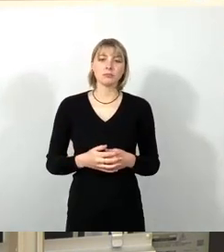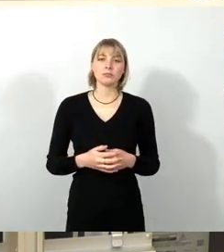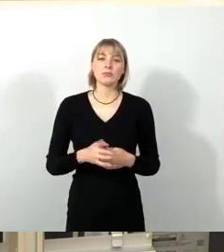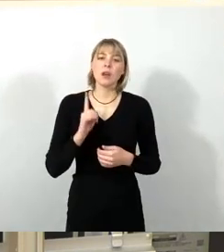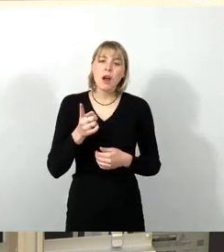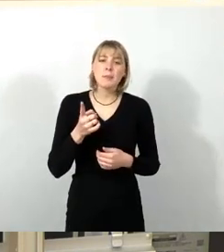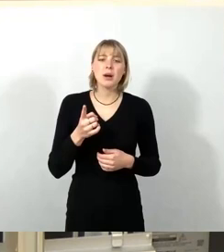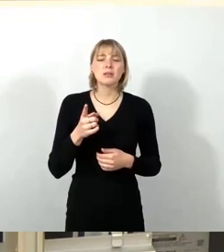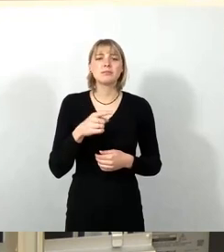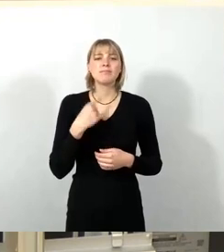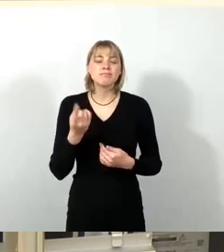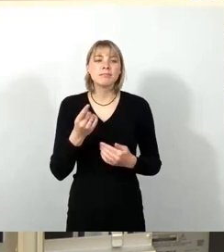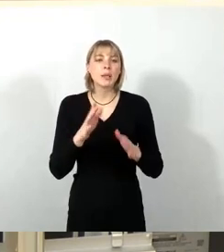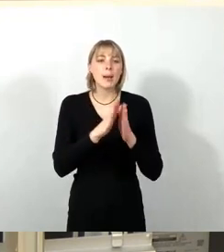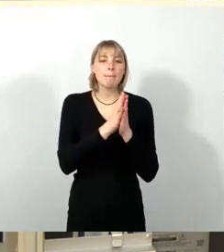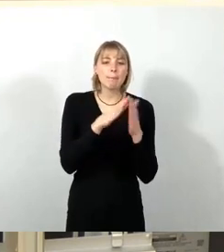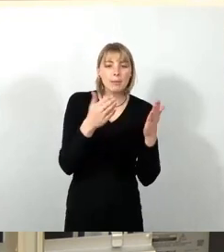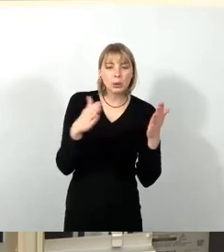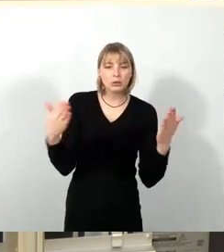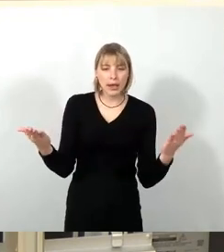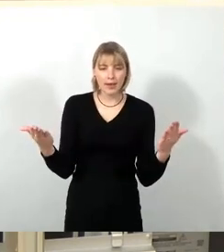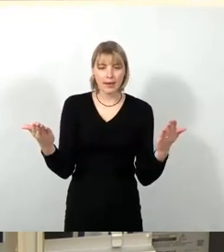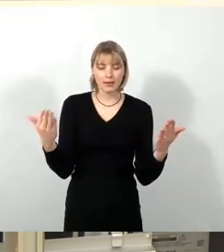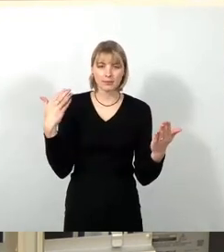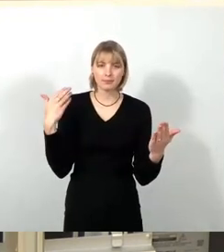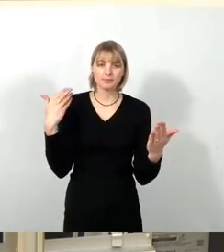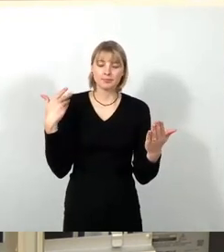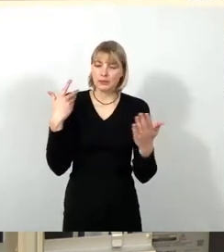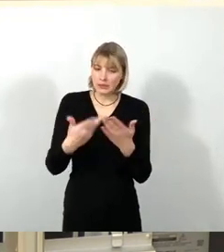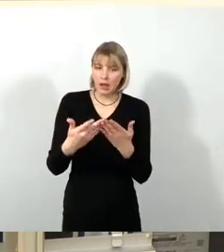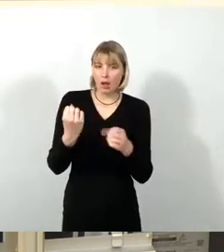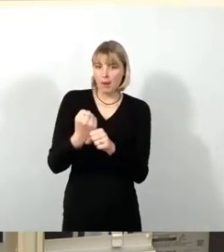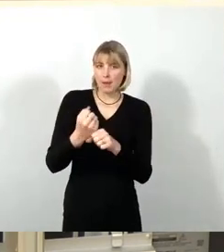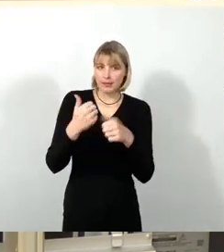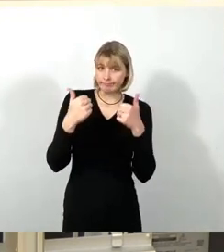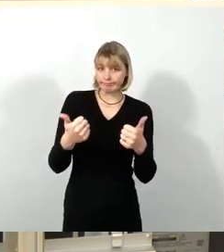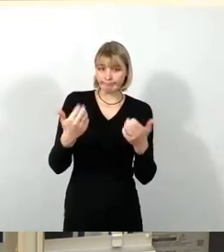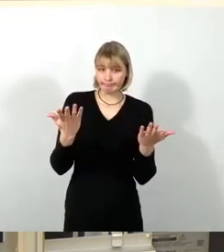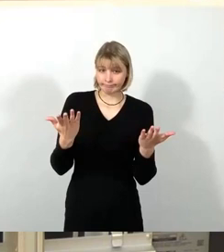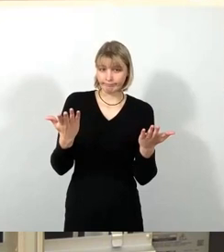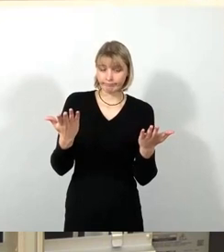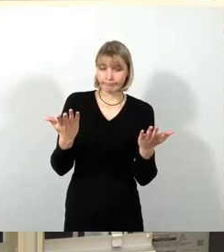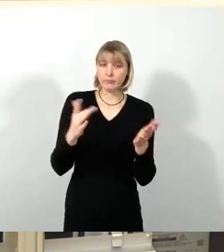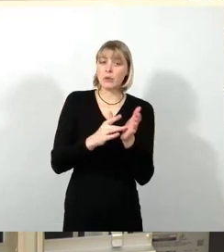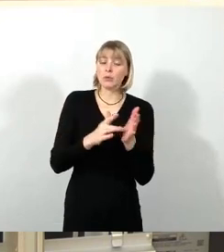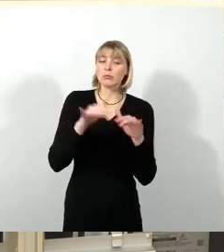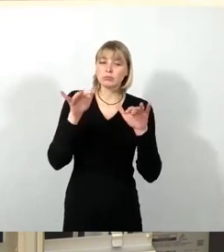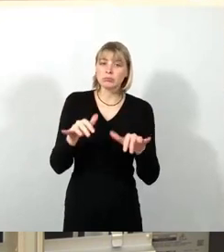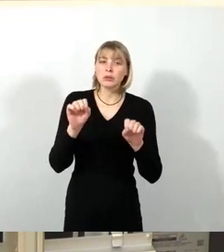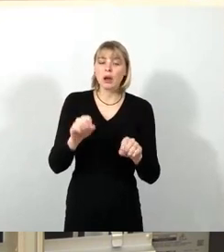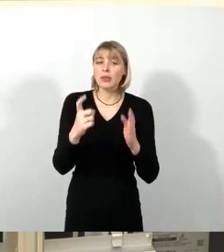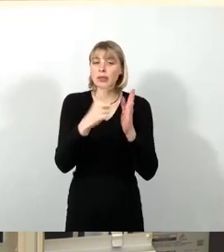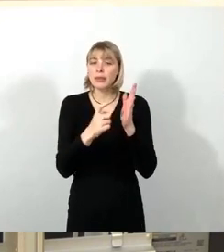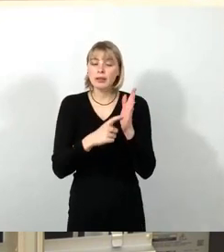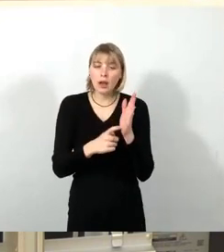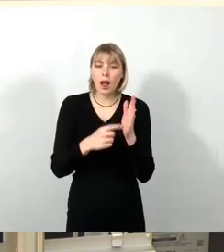Bibliotheken in dem Zusammenhang durchaus wunderbare Arbeit, weil dort kann man sich quasi digitale Medien ausleihen, man kann